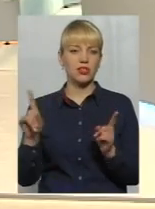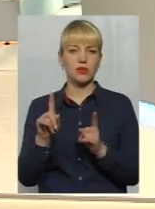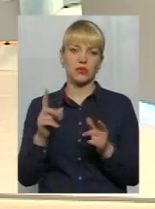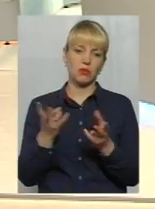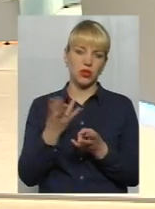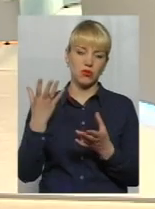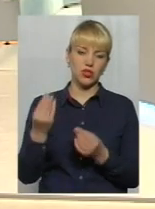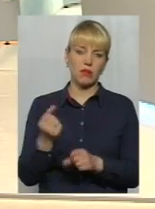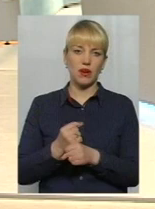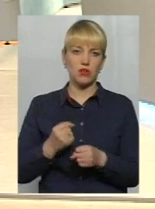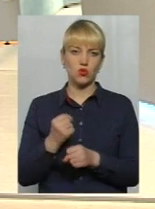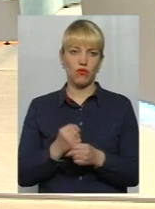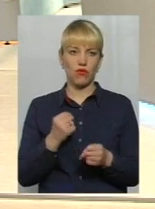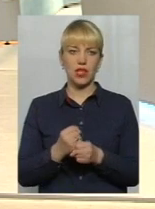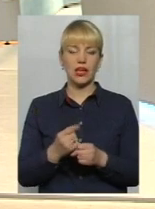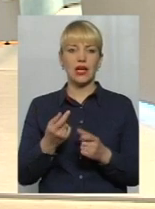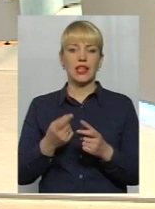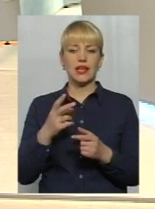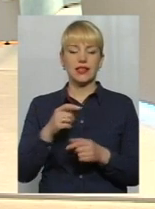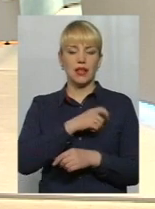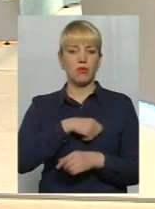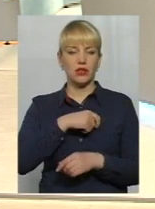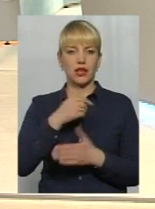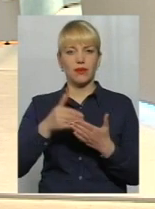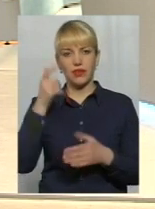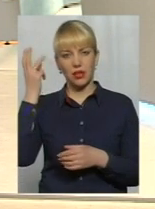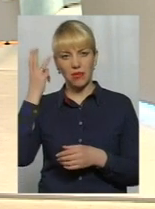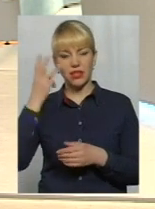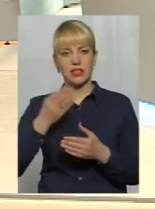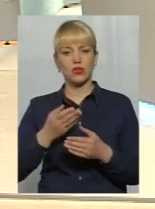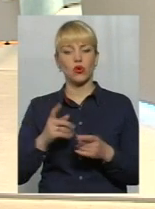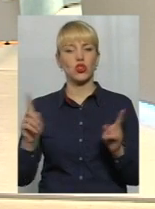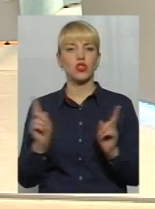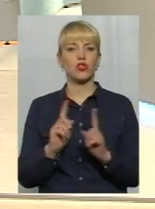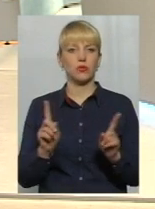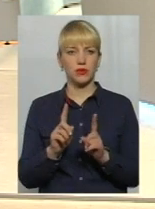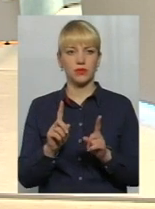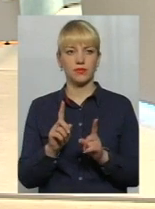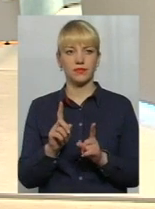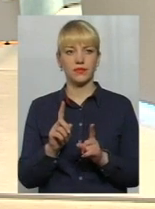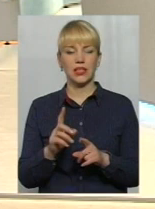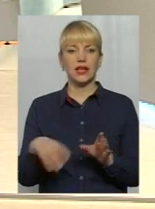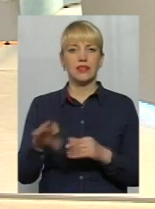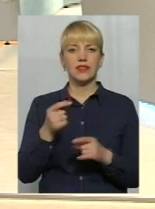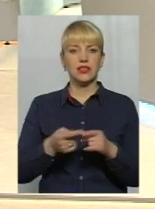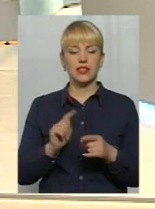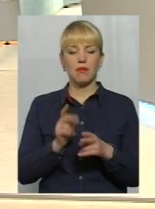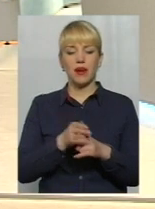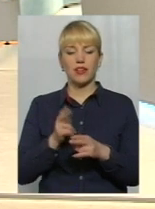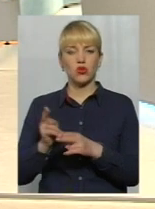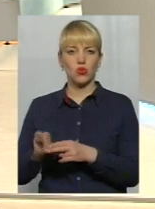працювати з депутатами від Хмельницького, від Хмельниччини, аби ті всі перешкоди